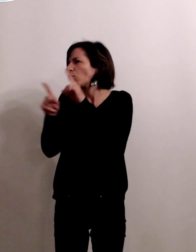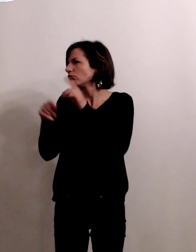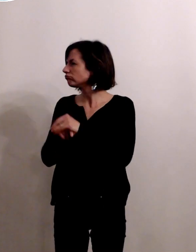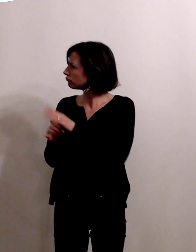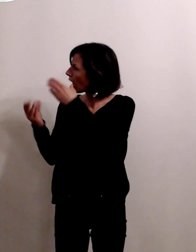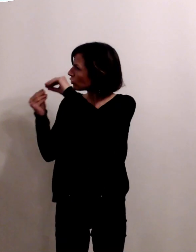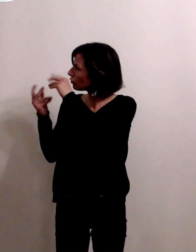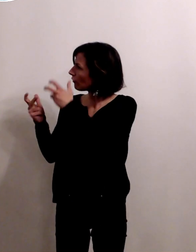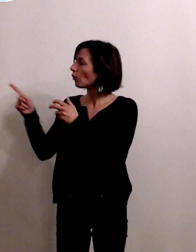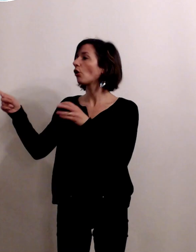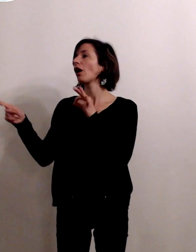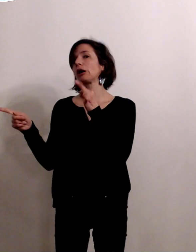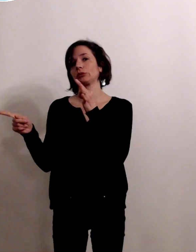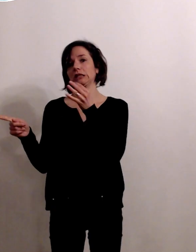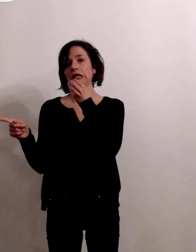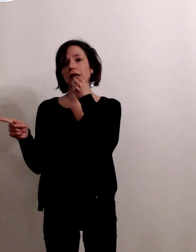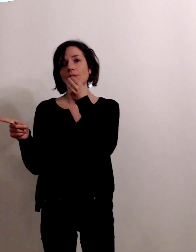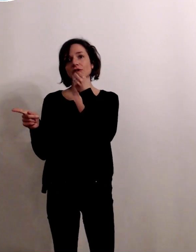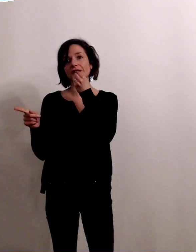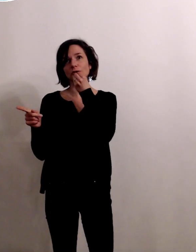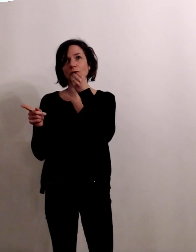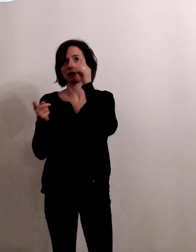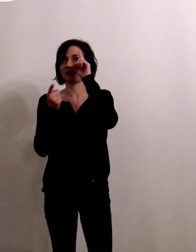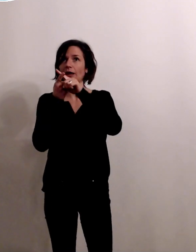oui c'est un vaste sujet l'alimentation